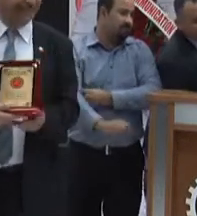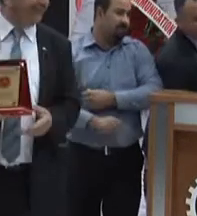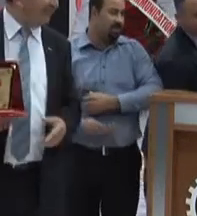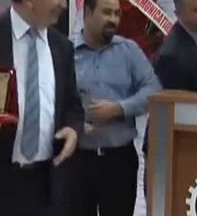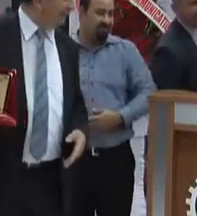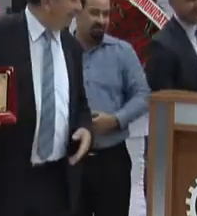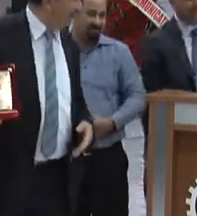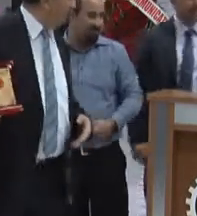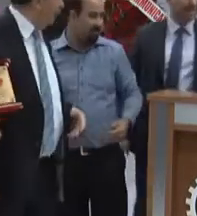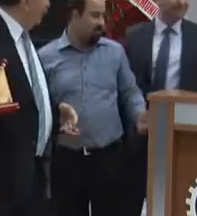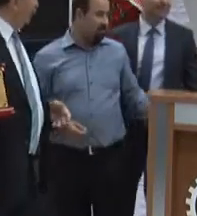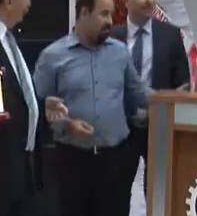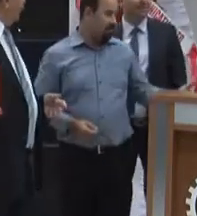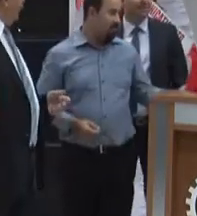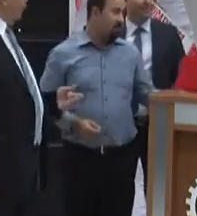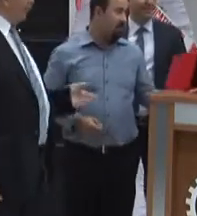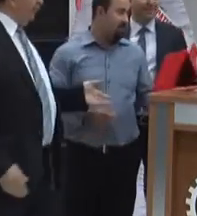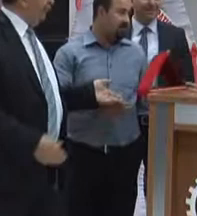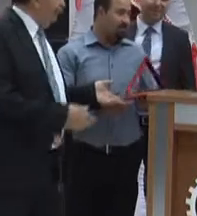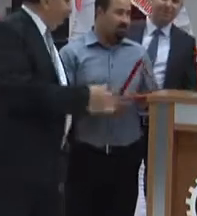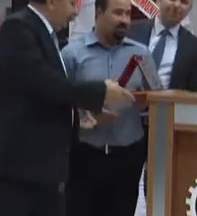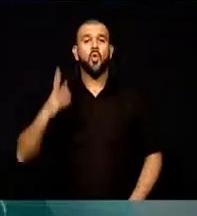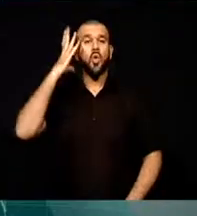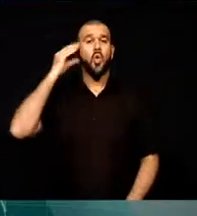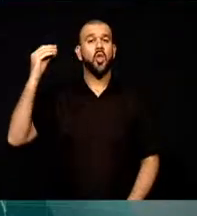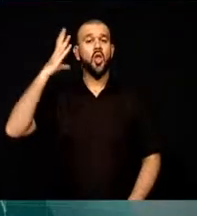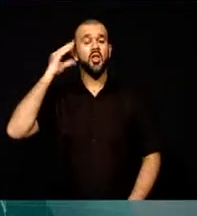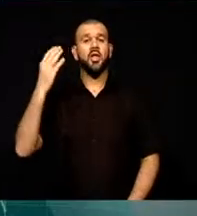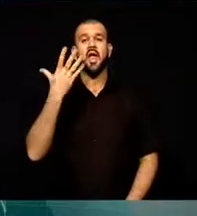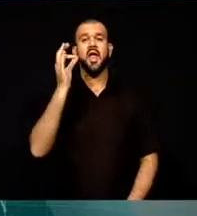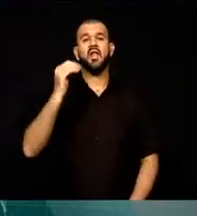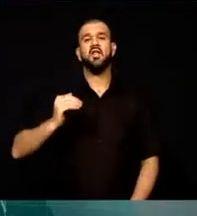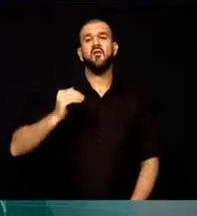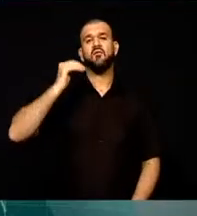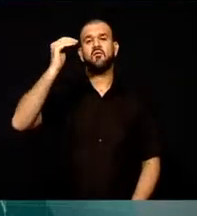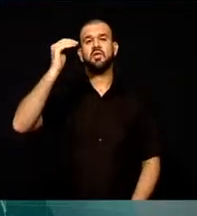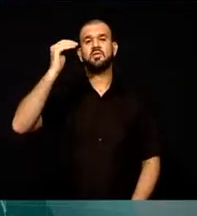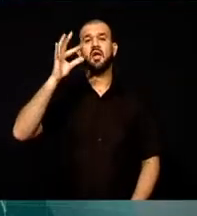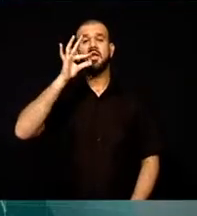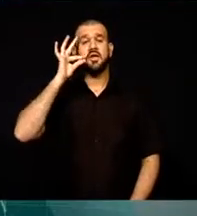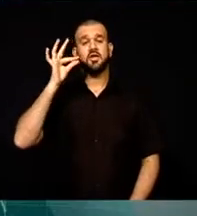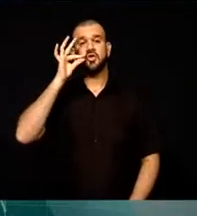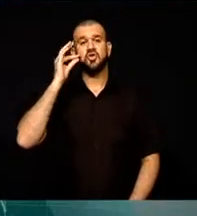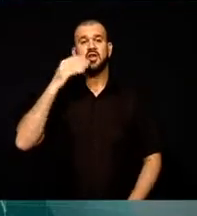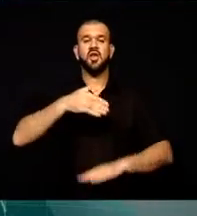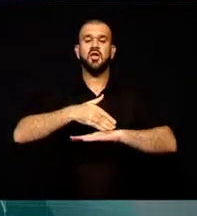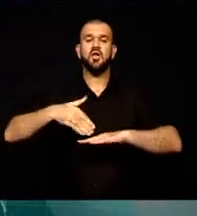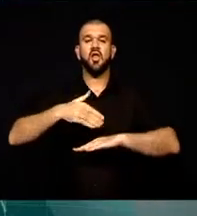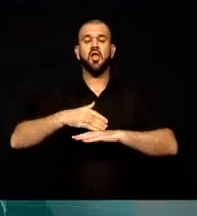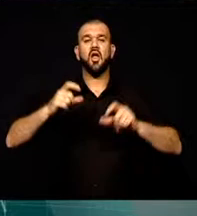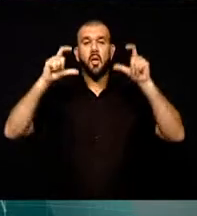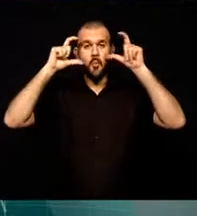olan üyelere plaket verildi. Hollanda'da 50'den fazla kişiyi